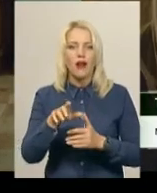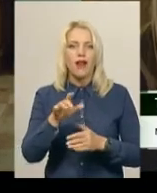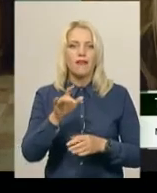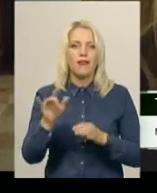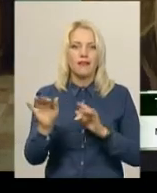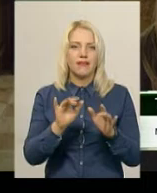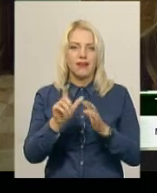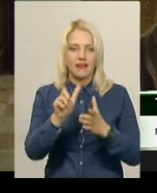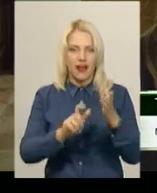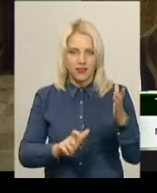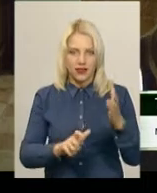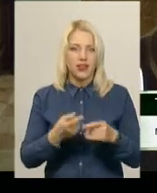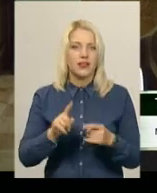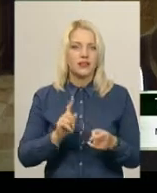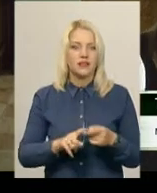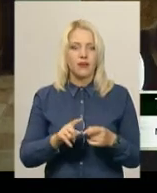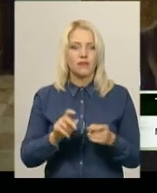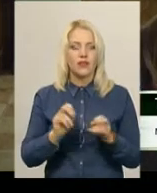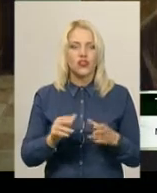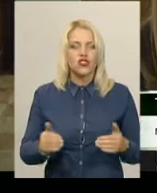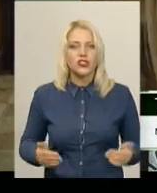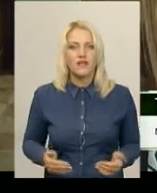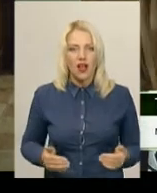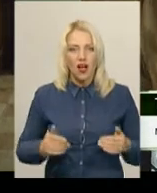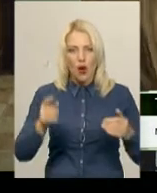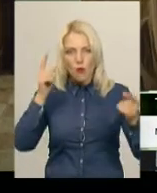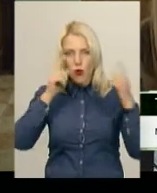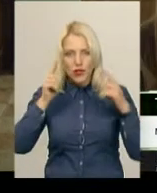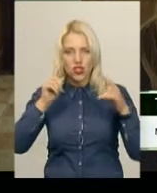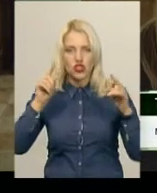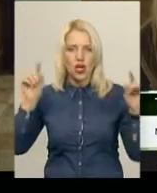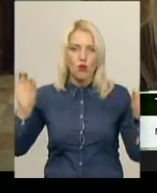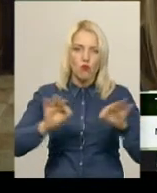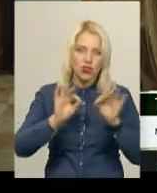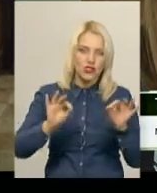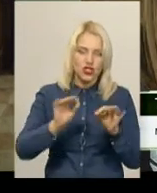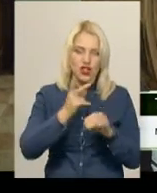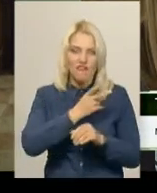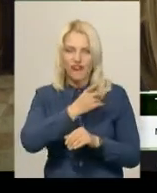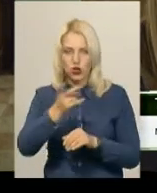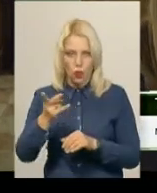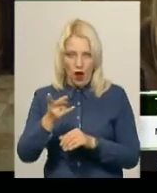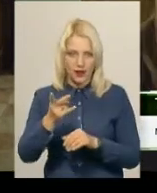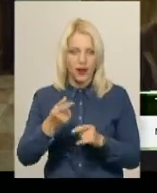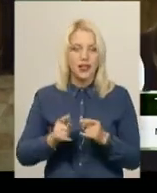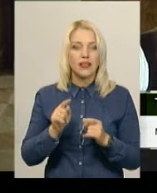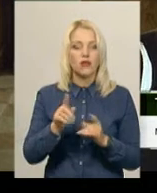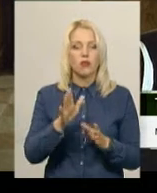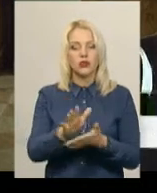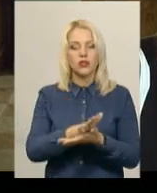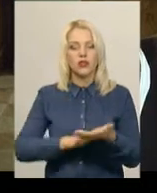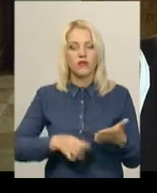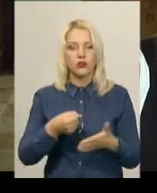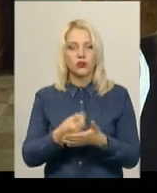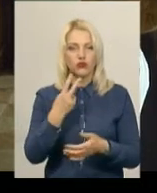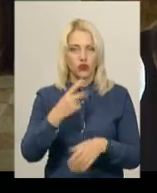поетична, музична і візуальна, тут я себе поправлю. Вона буде тривати близько